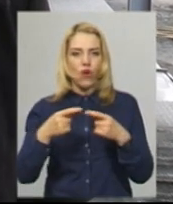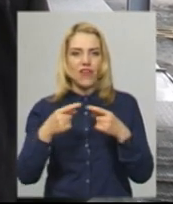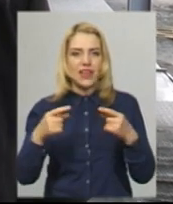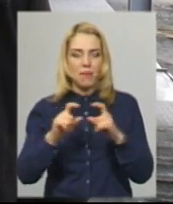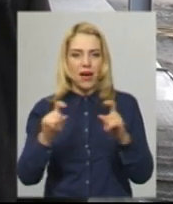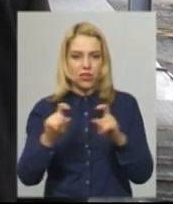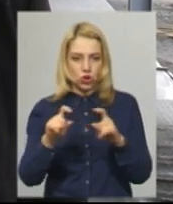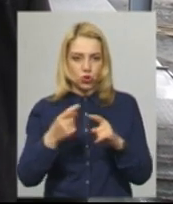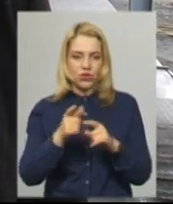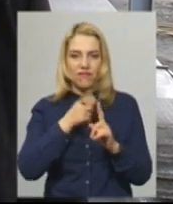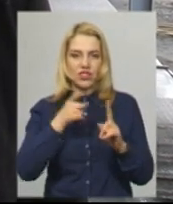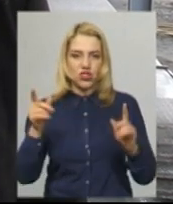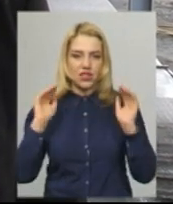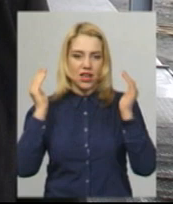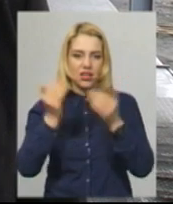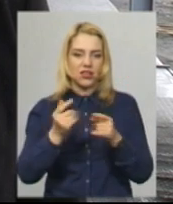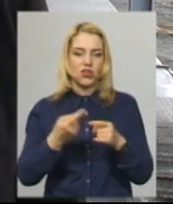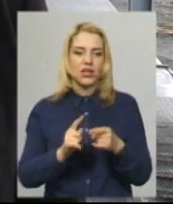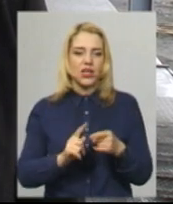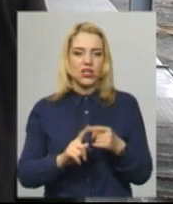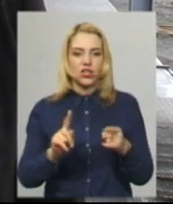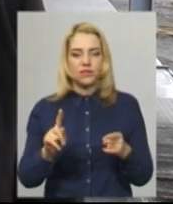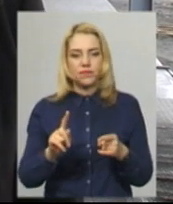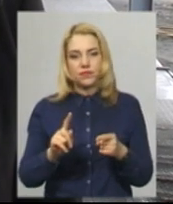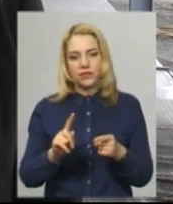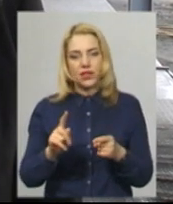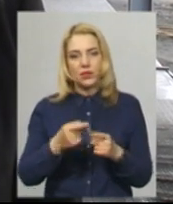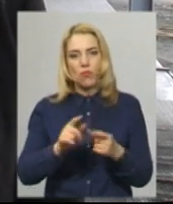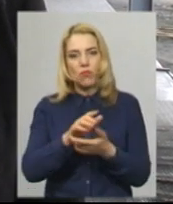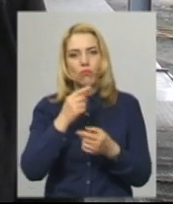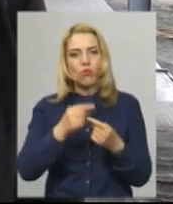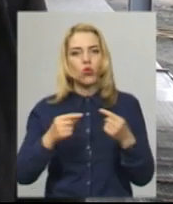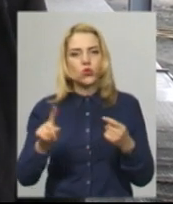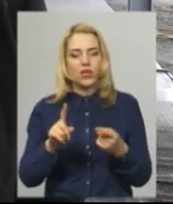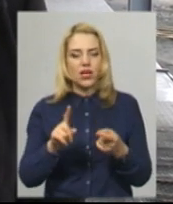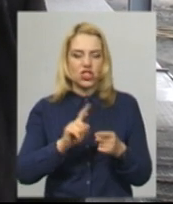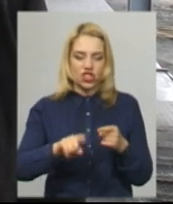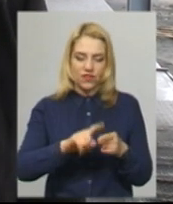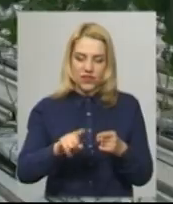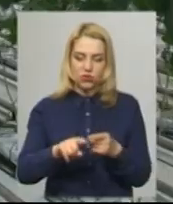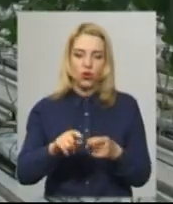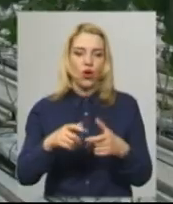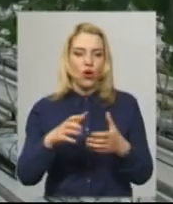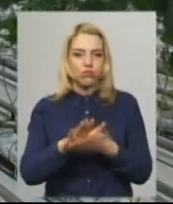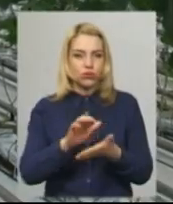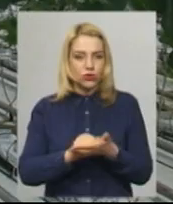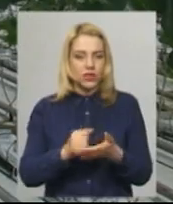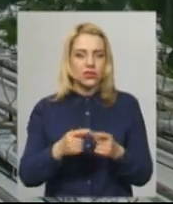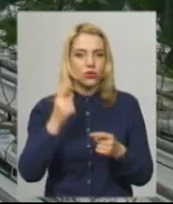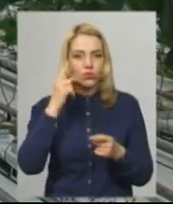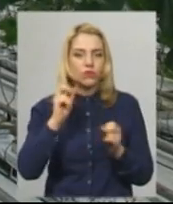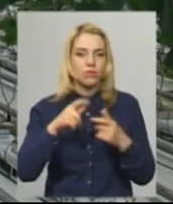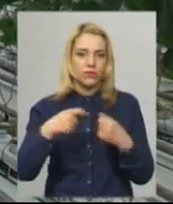фруктів за весь час карантину. Щоб і надалі не втрачати продукцію, яка швидко псується, налагоджують і іншу систему реалізації. Овірки та